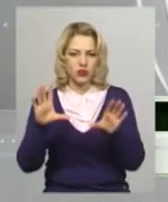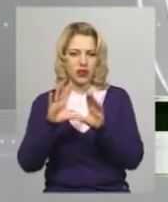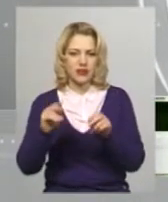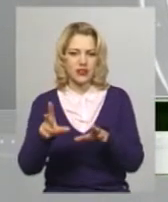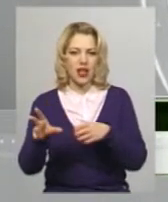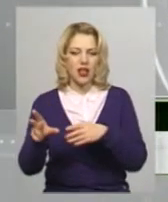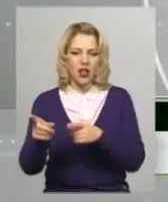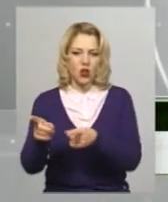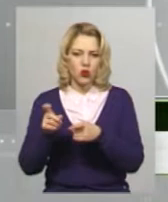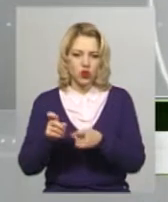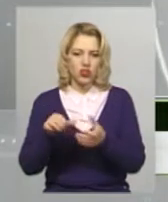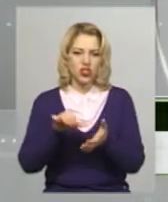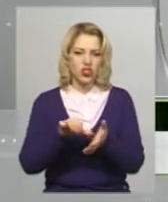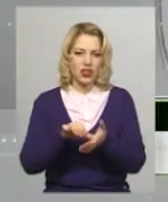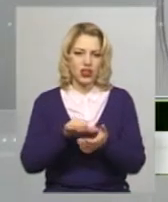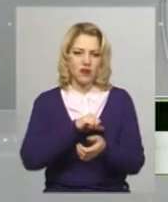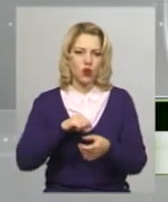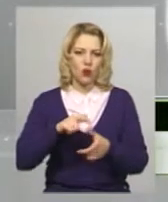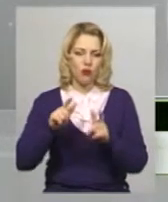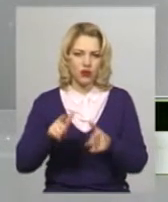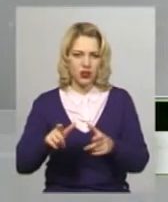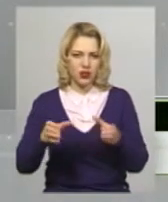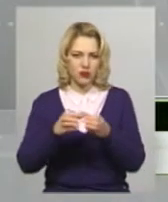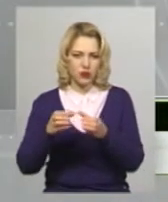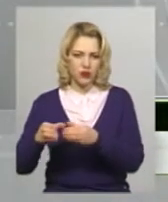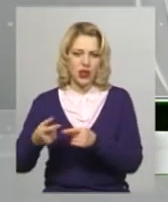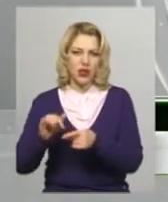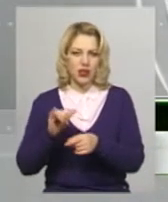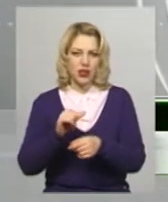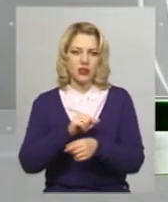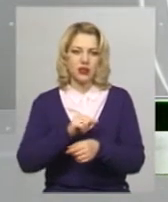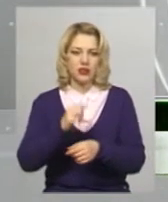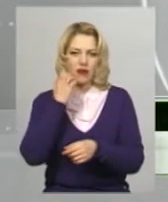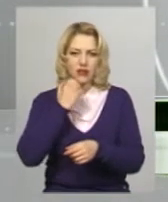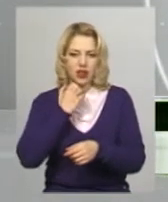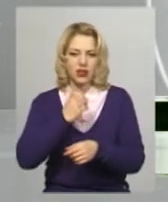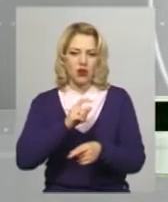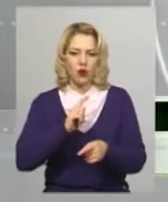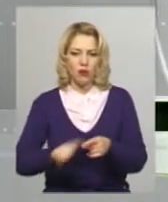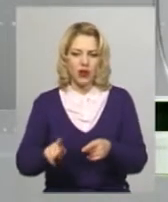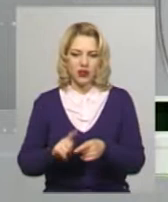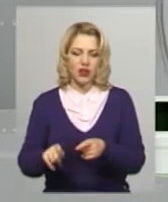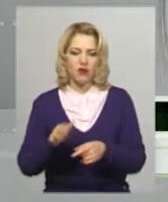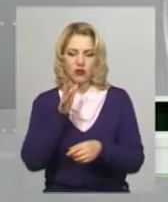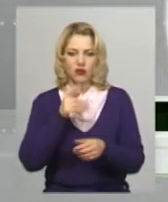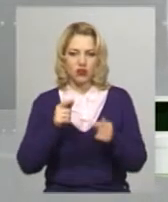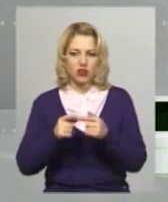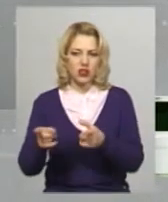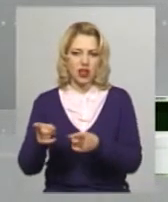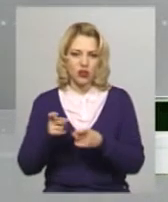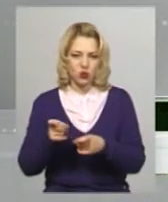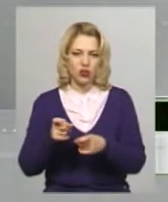членів ДПД. Так, завдяки оперативному і вчасному залученню особового складу ДПД